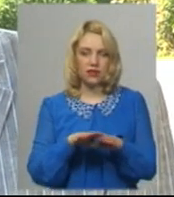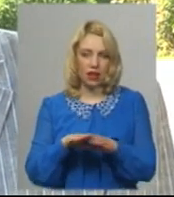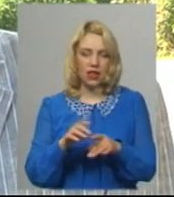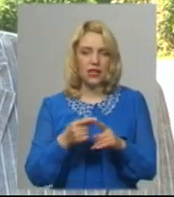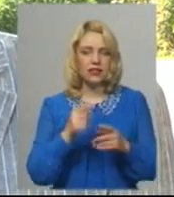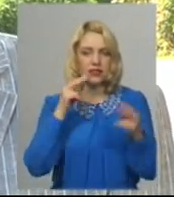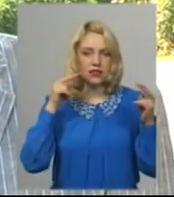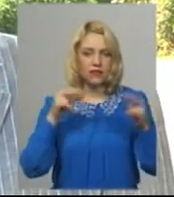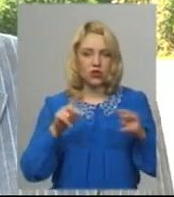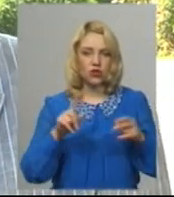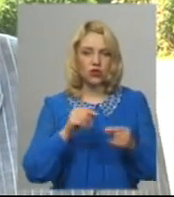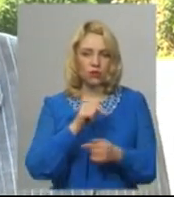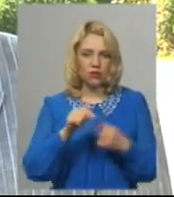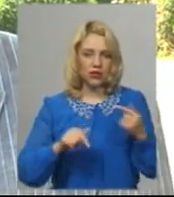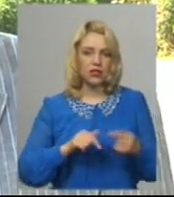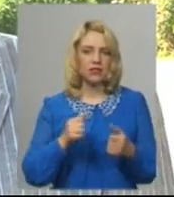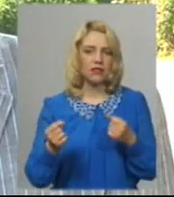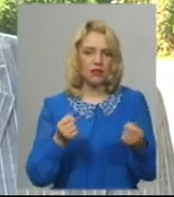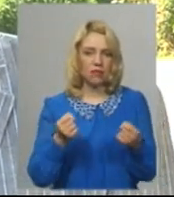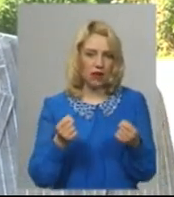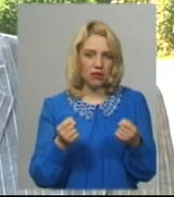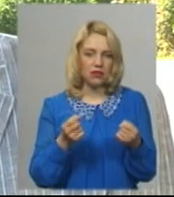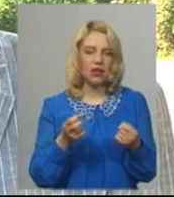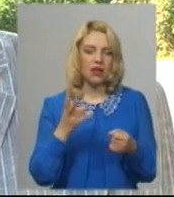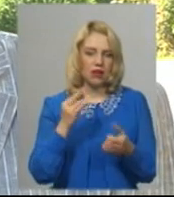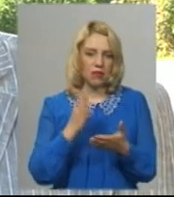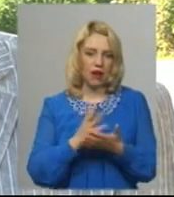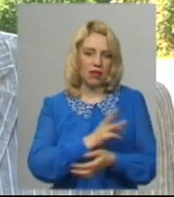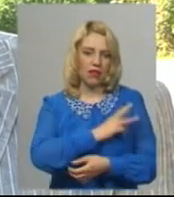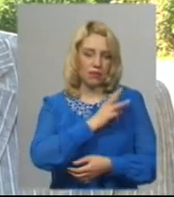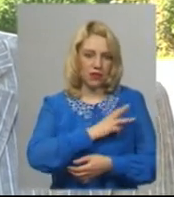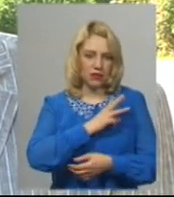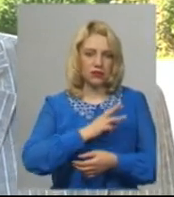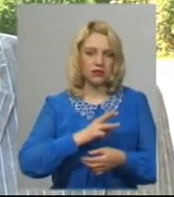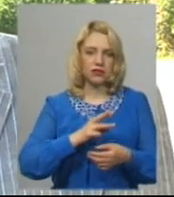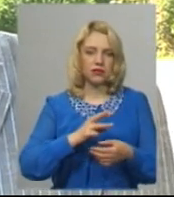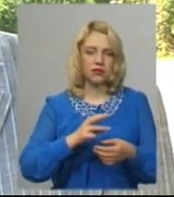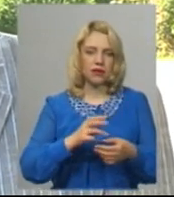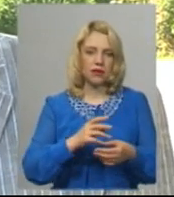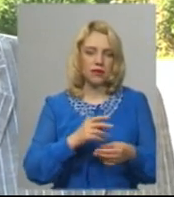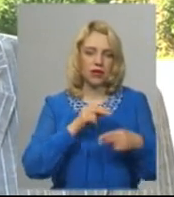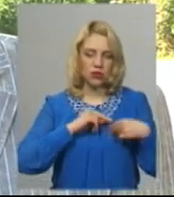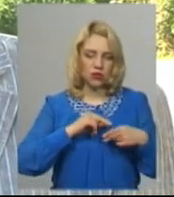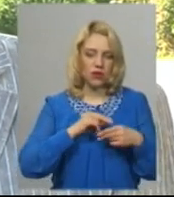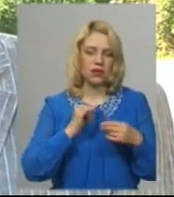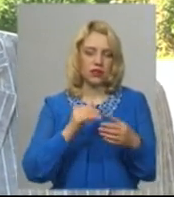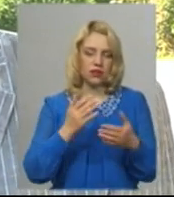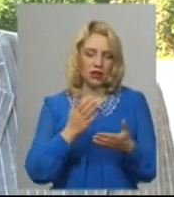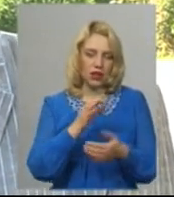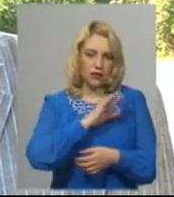бізнес втримався на плаву і має намір працювати, отримувати доходи, сплачувати податки,